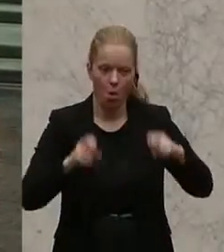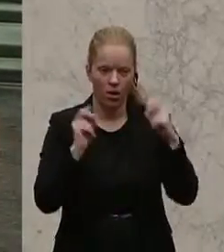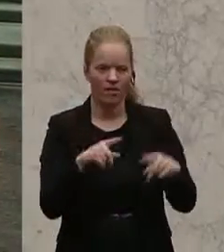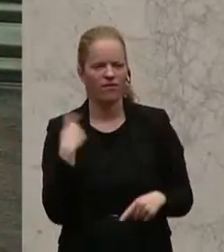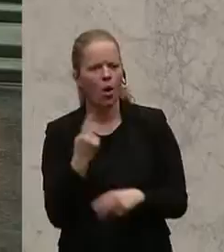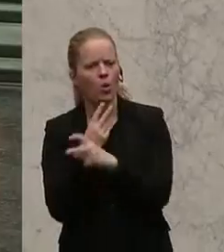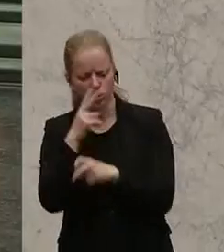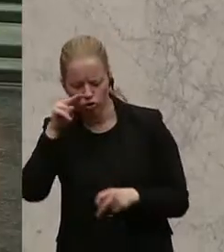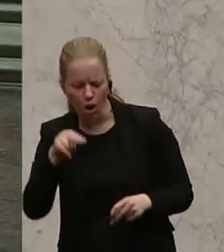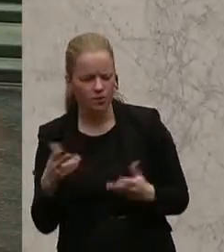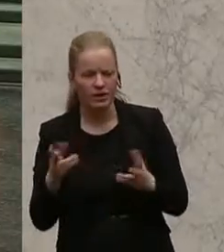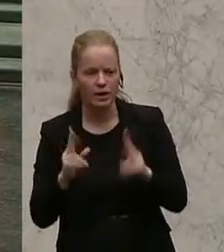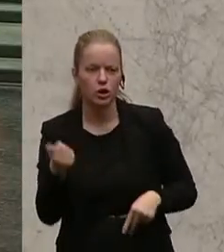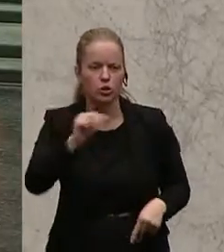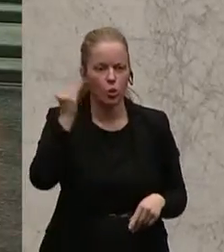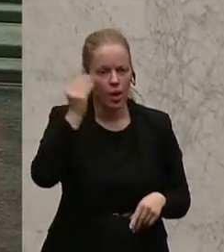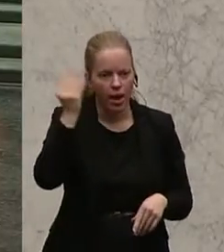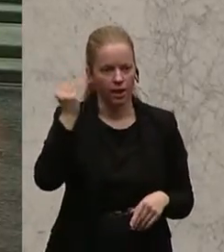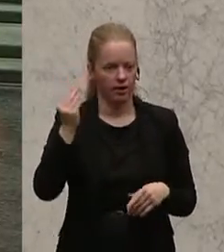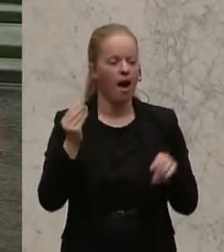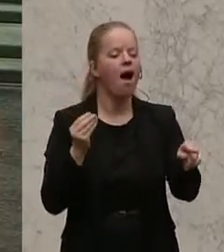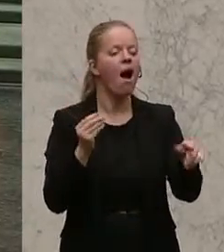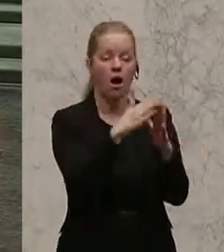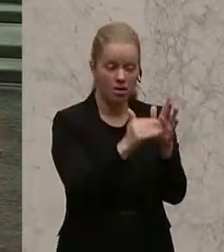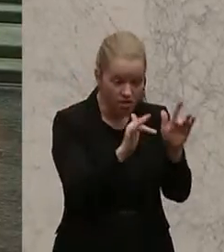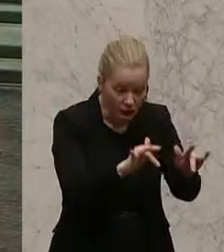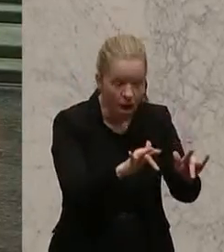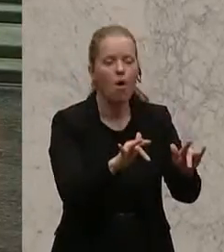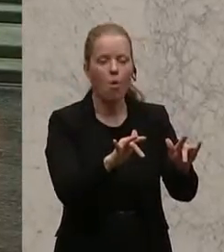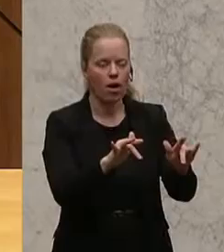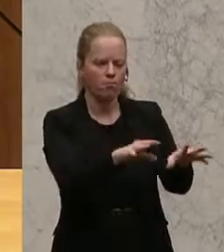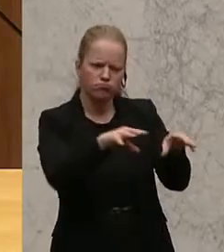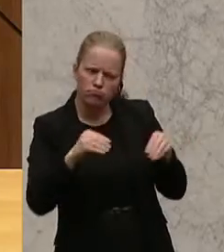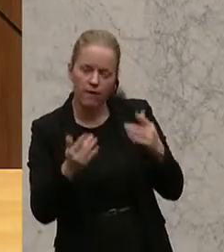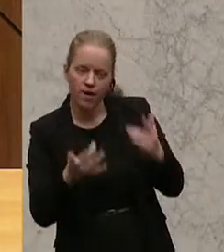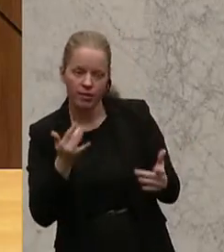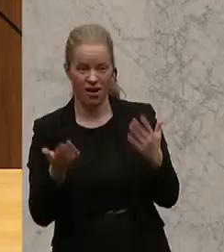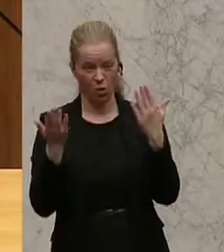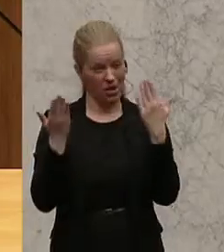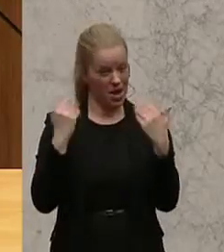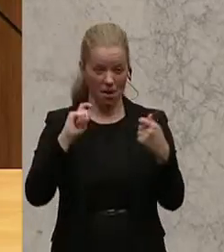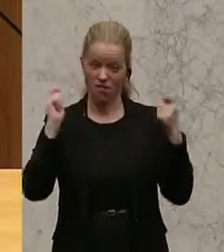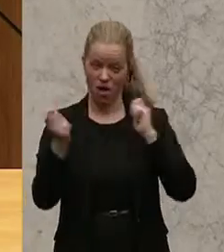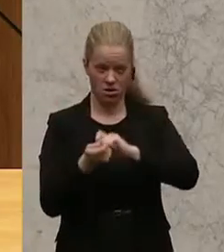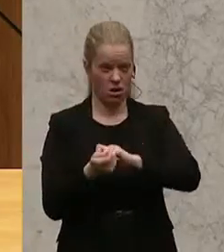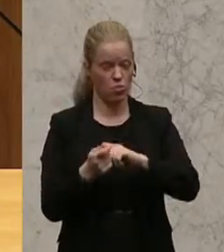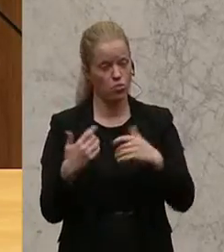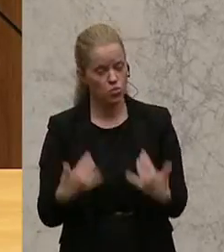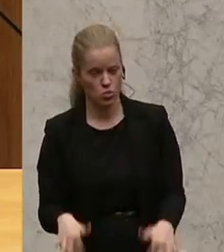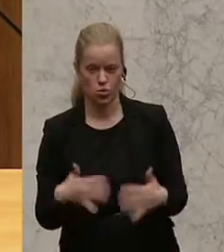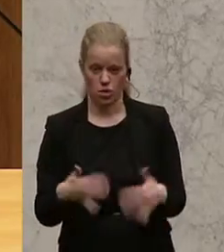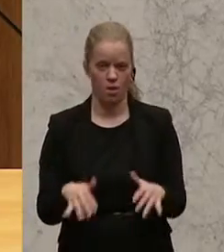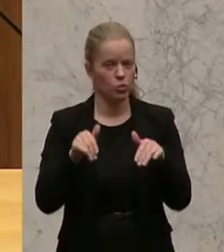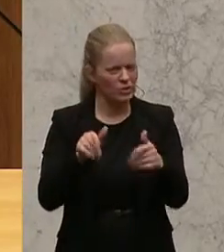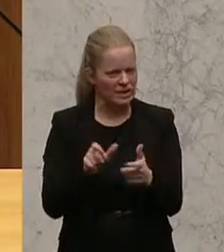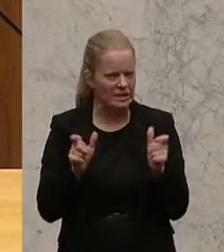sich genau anschauen sollten, was wir auch daraus lernen können und was wir auch von den Ländern wie Neuseeland tatsächlich lernen können. Der Klimawandel ist zu